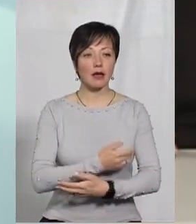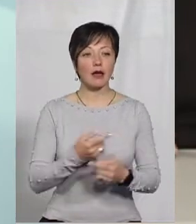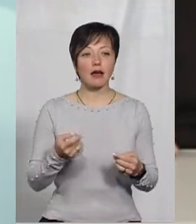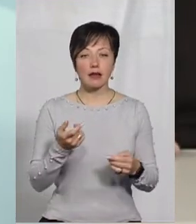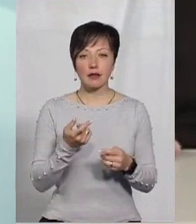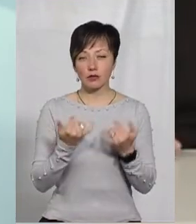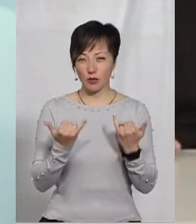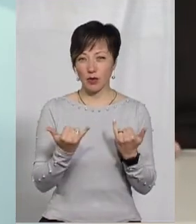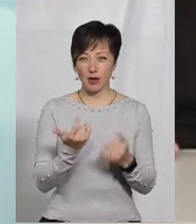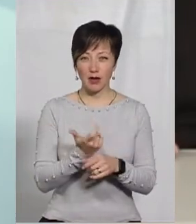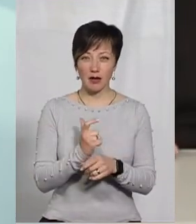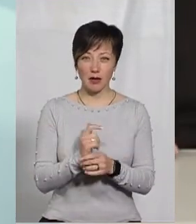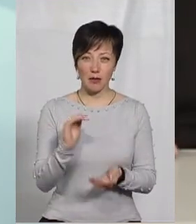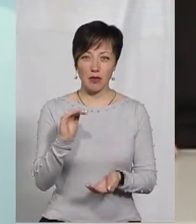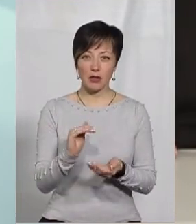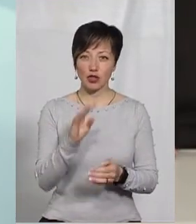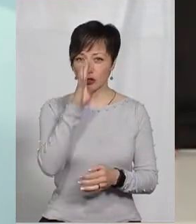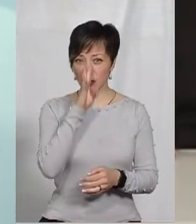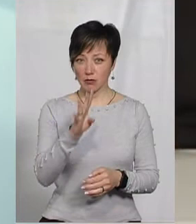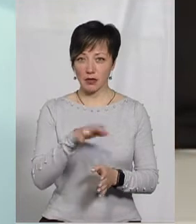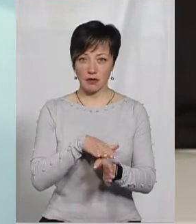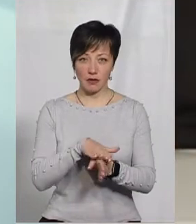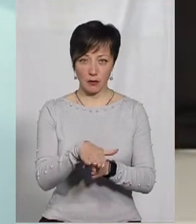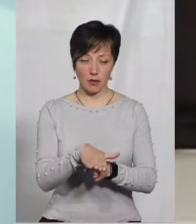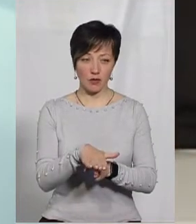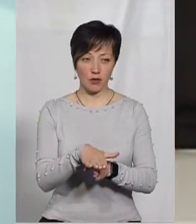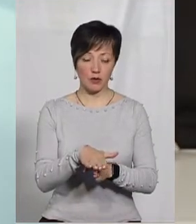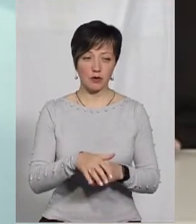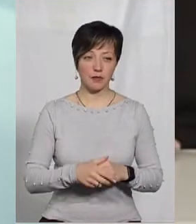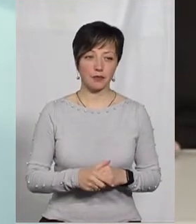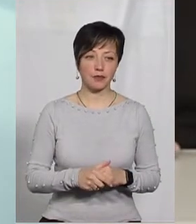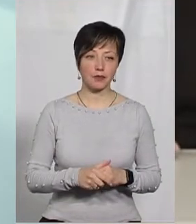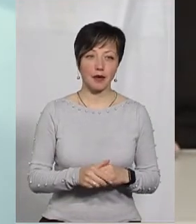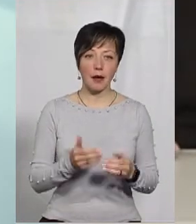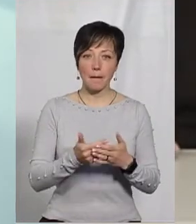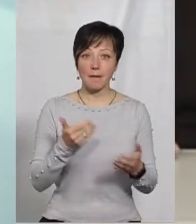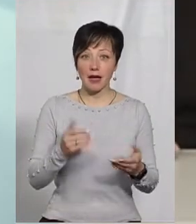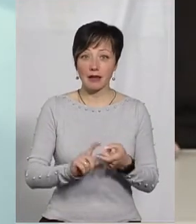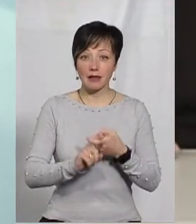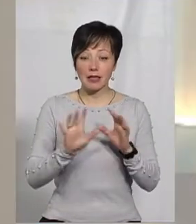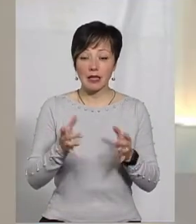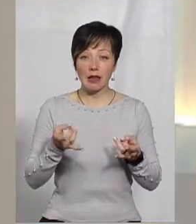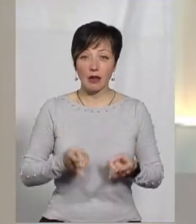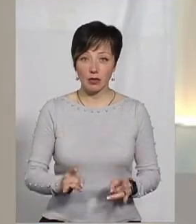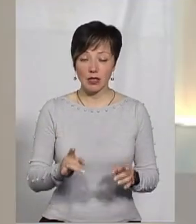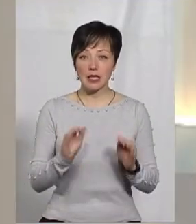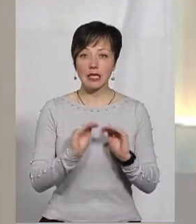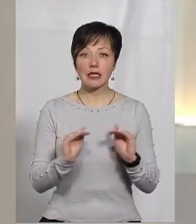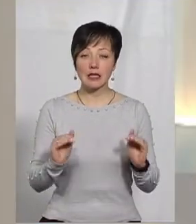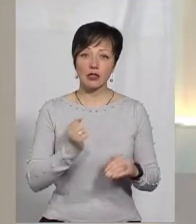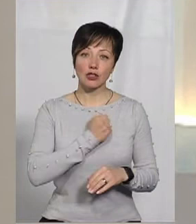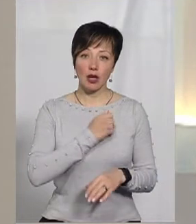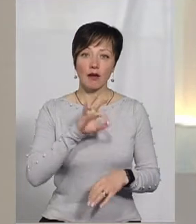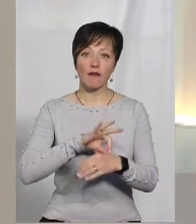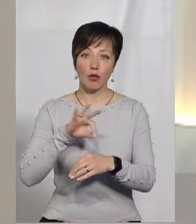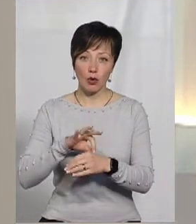Самому менше на сьогодні 4 місяці виповнилися. Тобто, перед самою пандемією тільки народилися. Діти, на